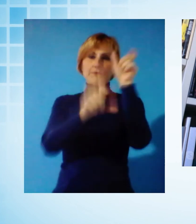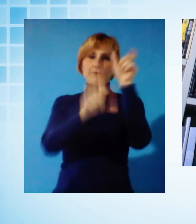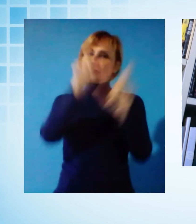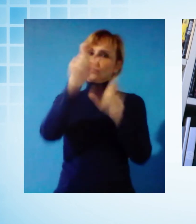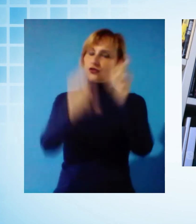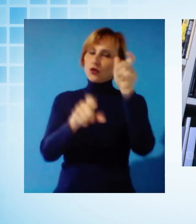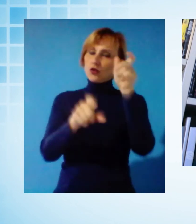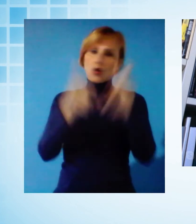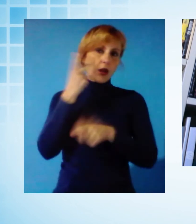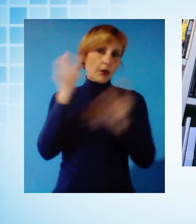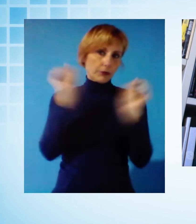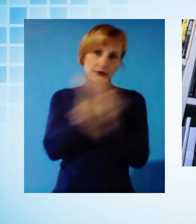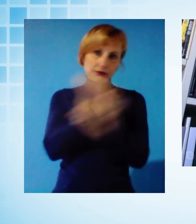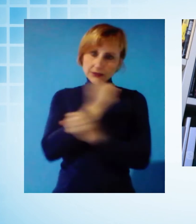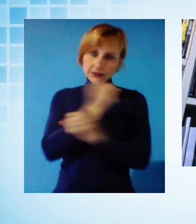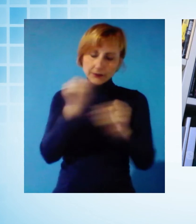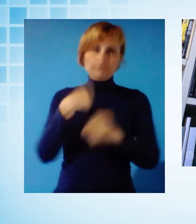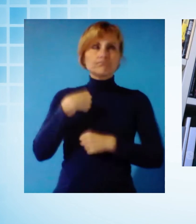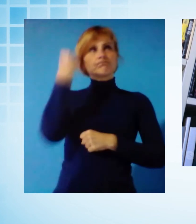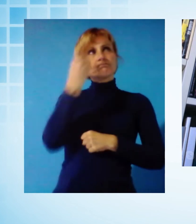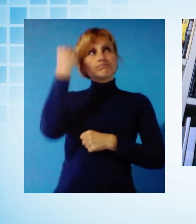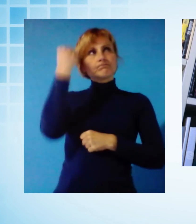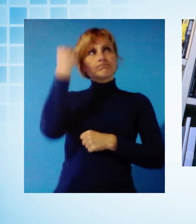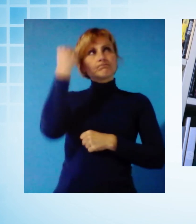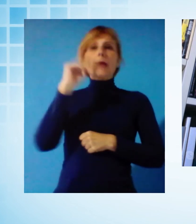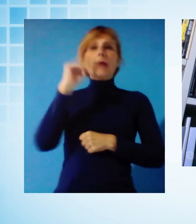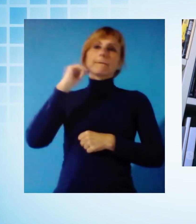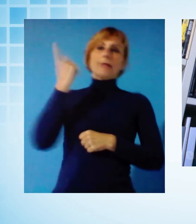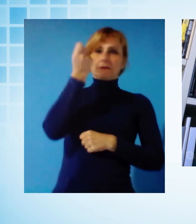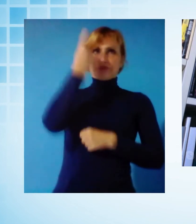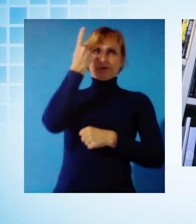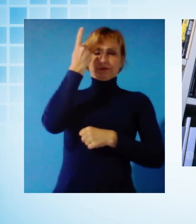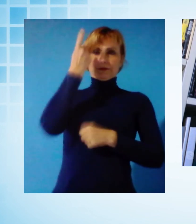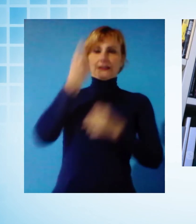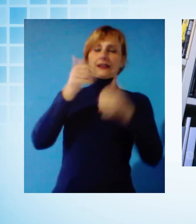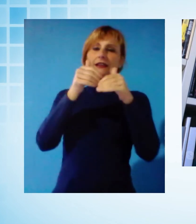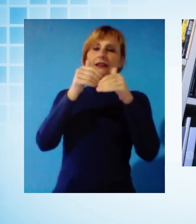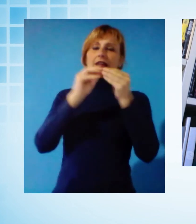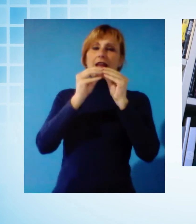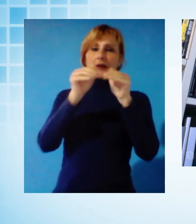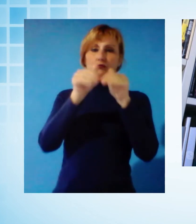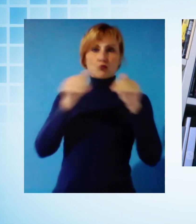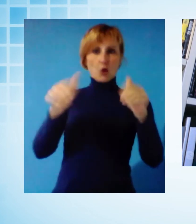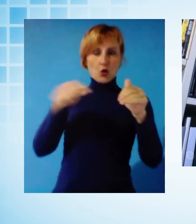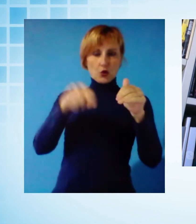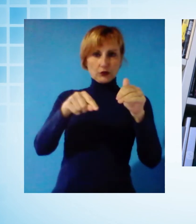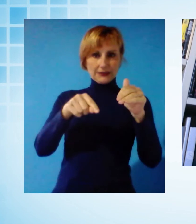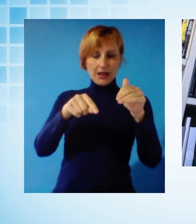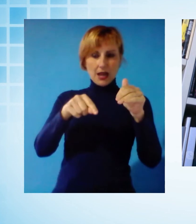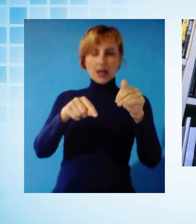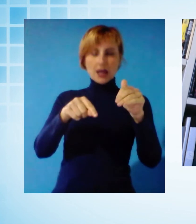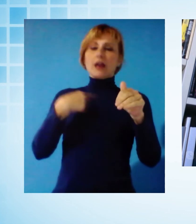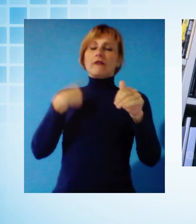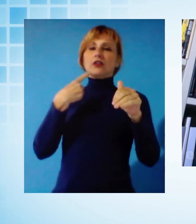proprio l'idea invece di creare appositamente una mostra che non poteva vedere nessuno. Quindi c'era questo controsenso